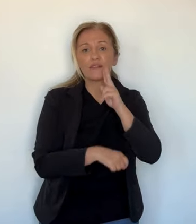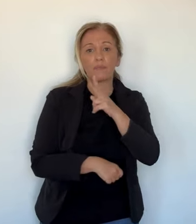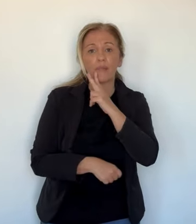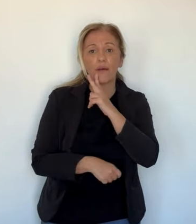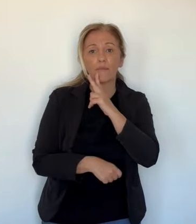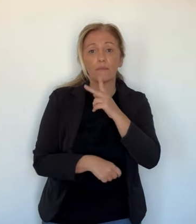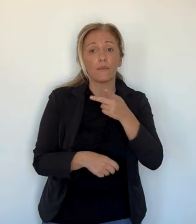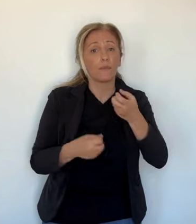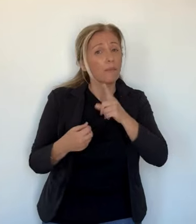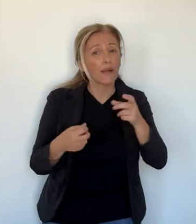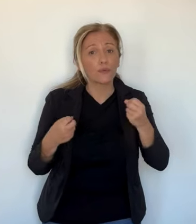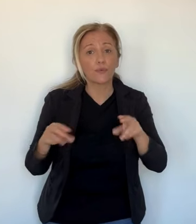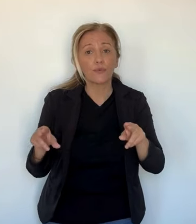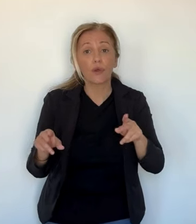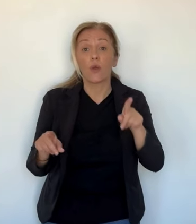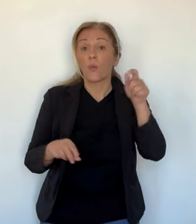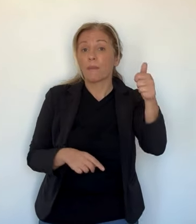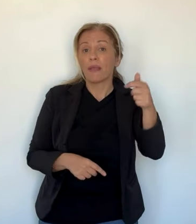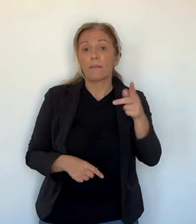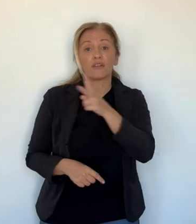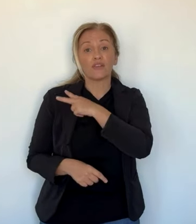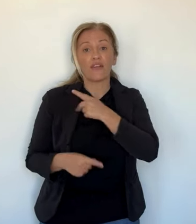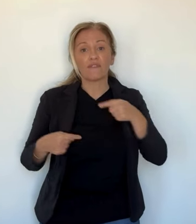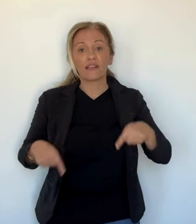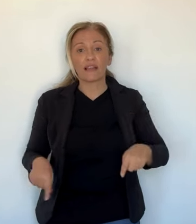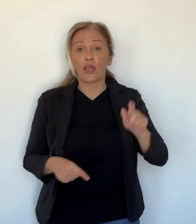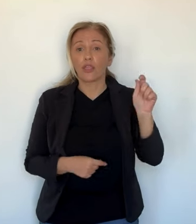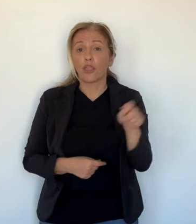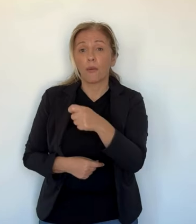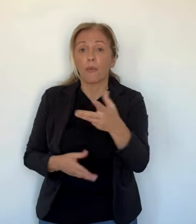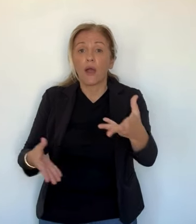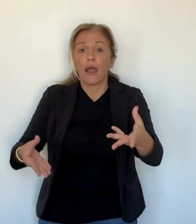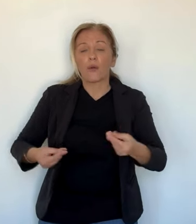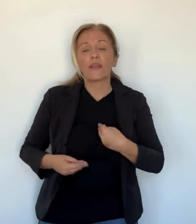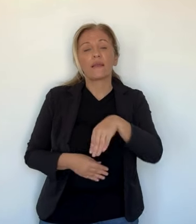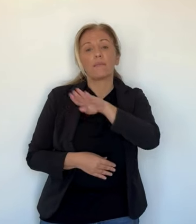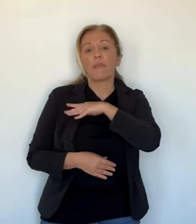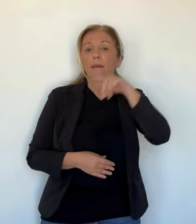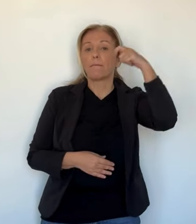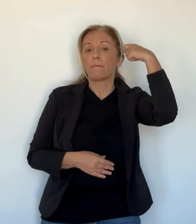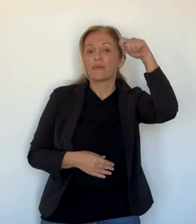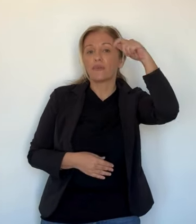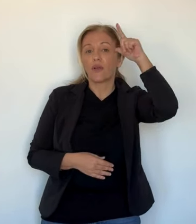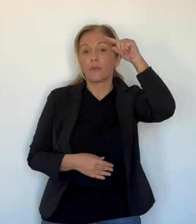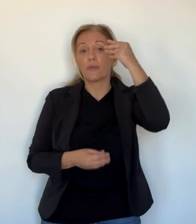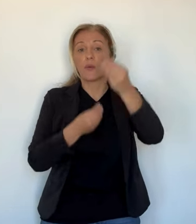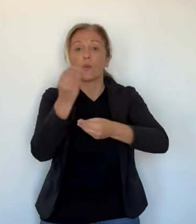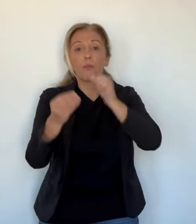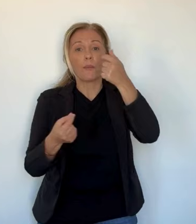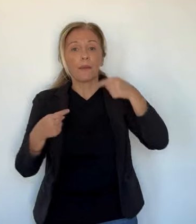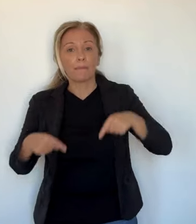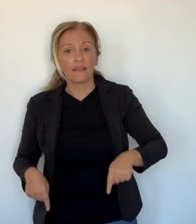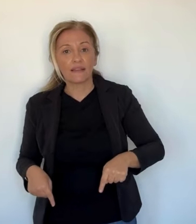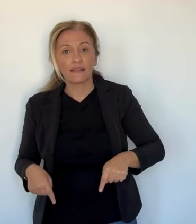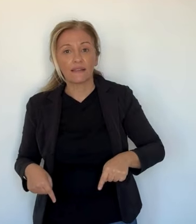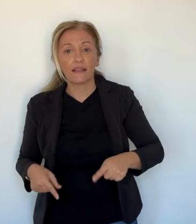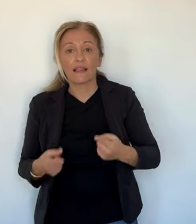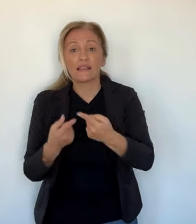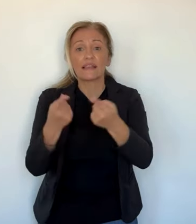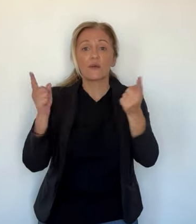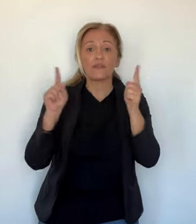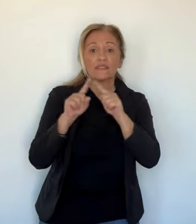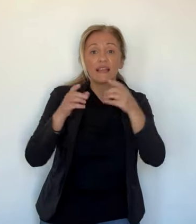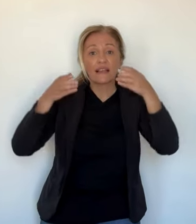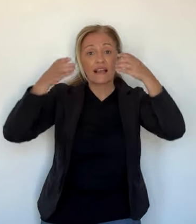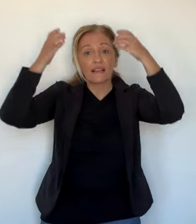'État d'un pays étranger, le protocole prévoit qu'il soit accueilli par le président de la République ou le Premier ministre. Le diocèse reste lui aussi